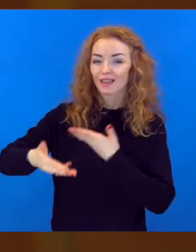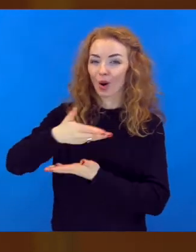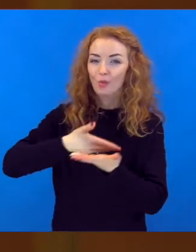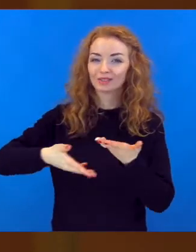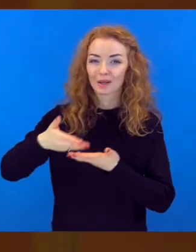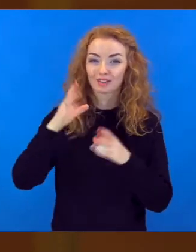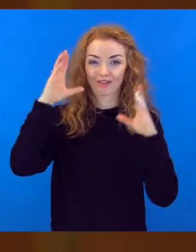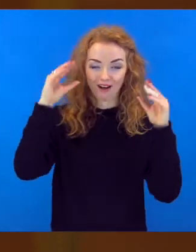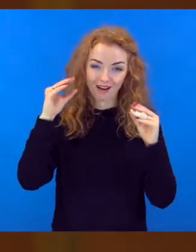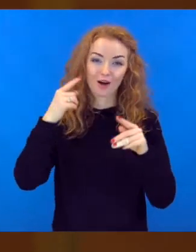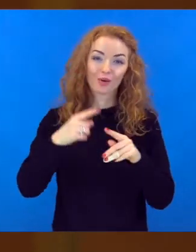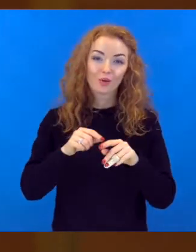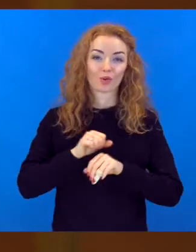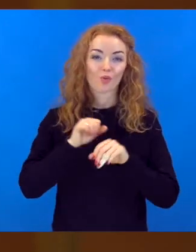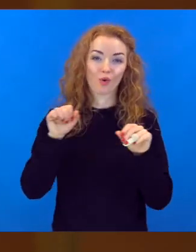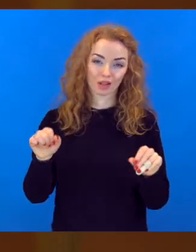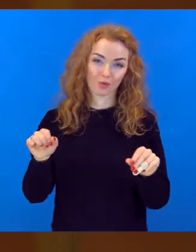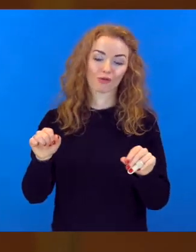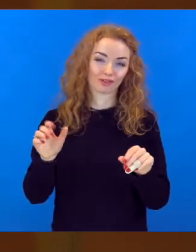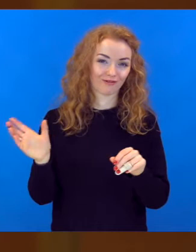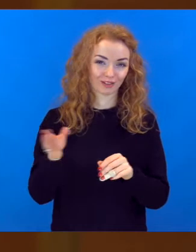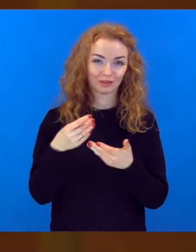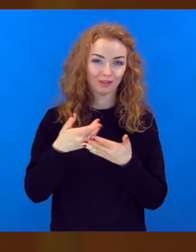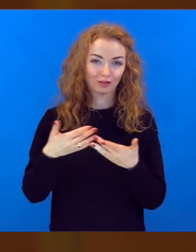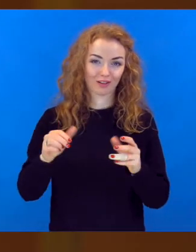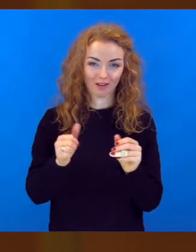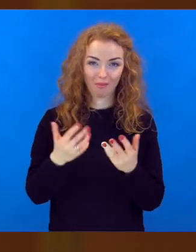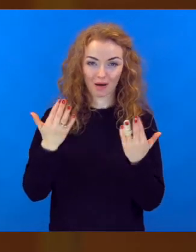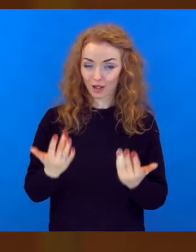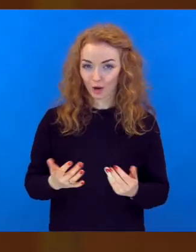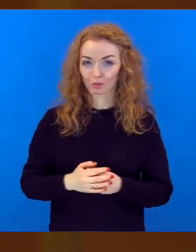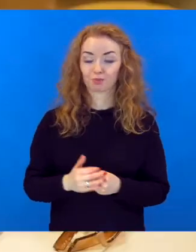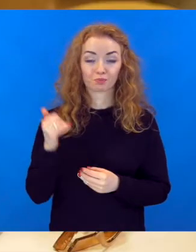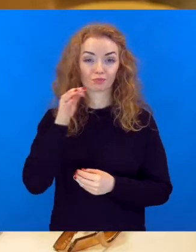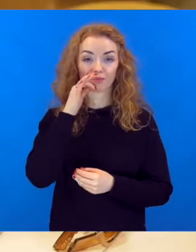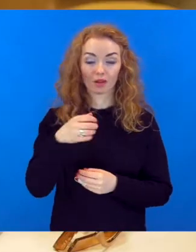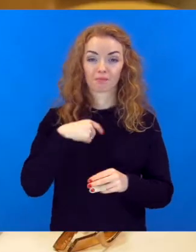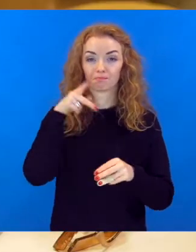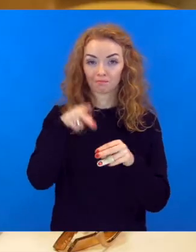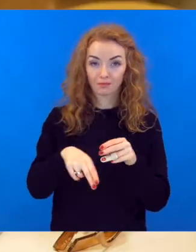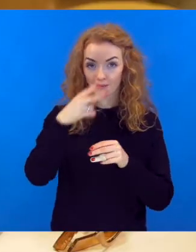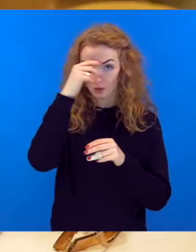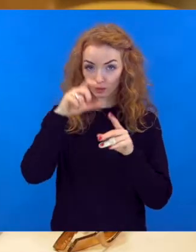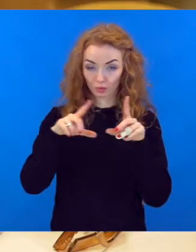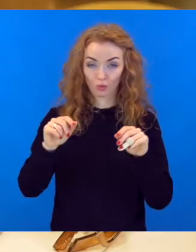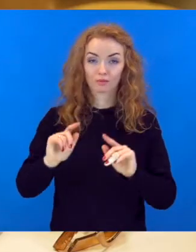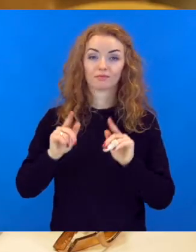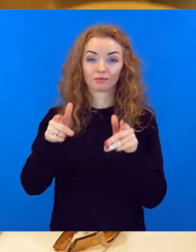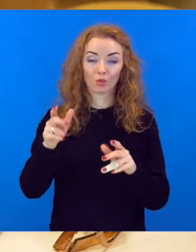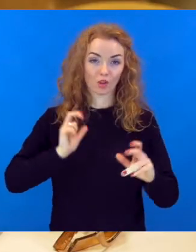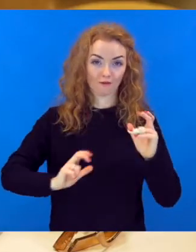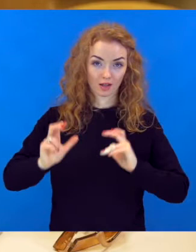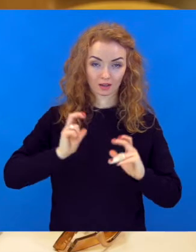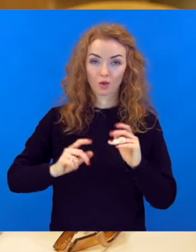un visu kaut kas, ko nodrošina puse, kura uzņem. Sākotnē pēc vidusskolas es iestājos universitātē. Man tas